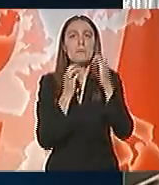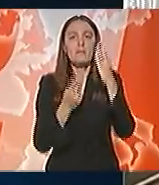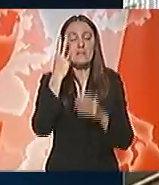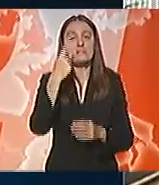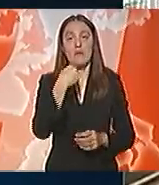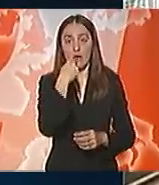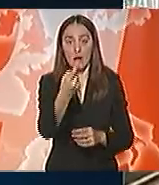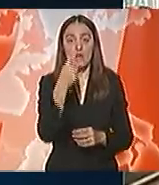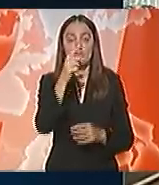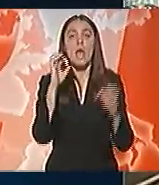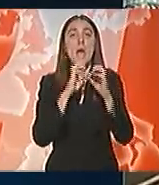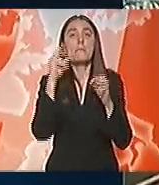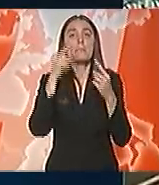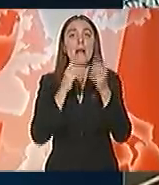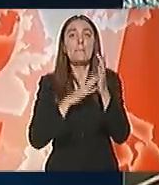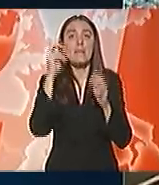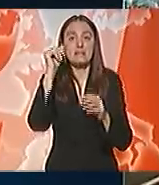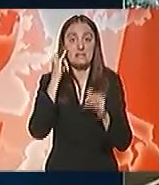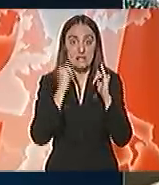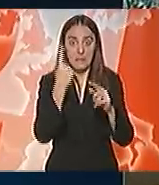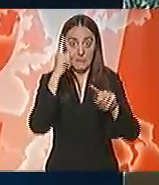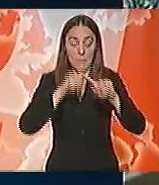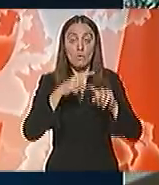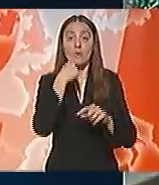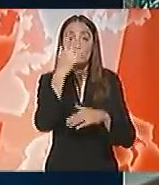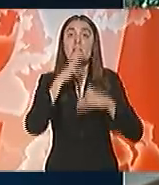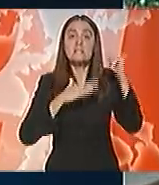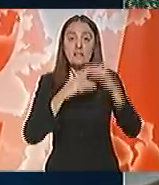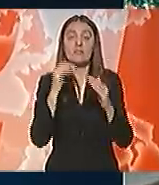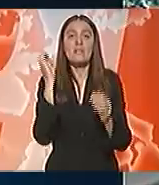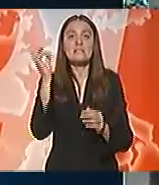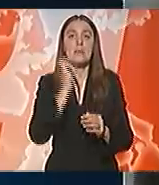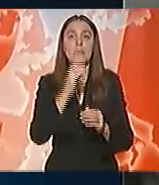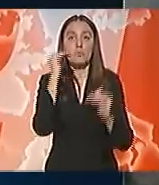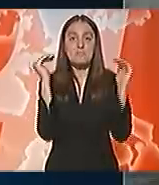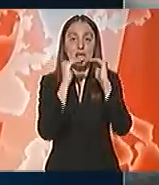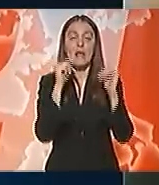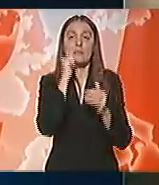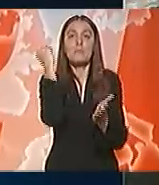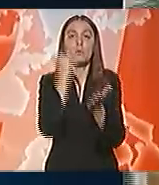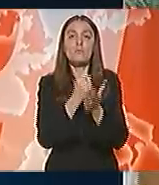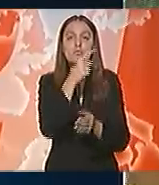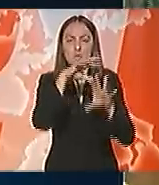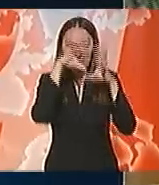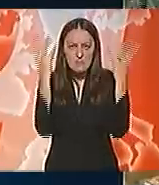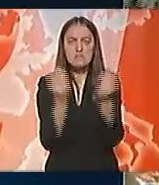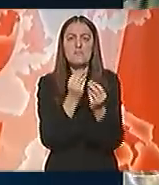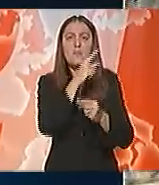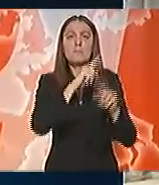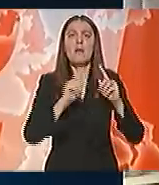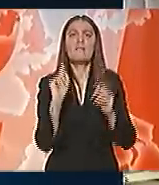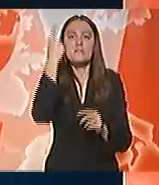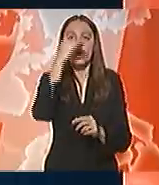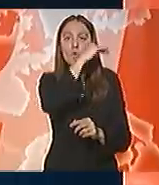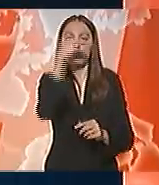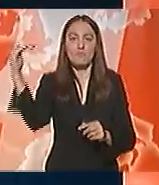kaže da Bramerc sada po prvi put navodi da je zadovoljan stepenom saradnje i potvrđuje da je ona po svim aspektima na visokom